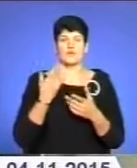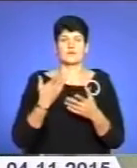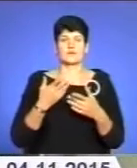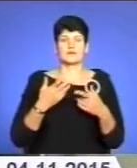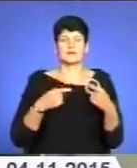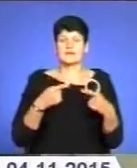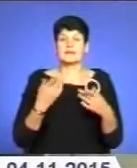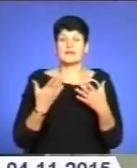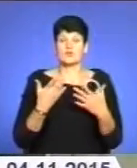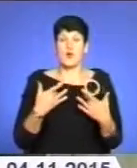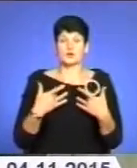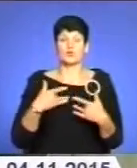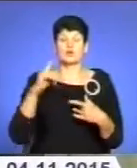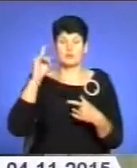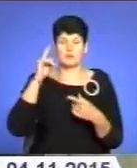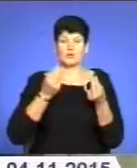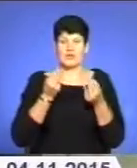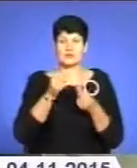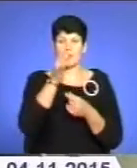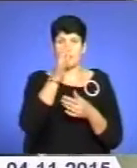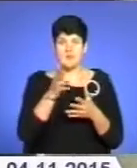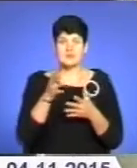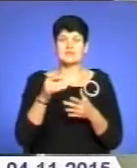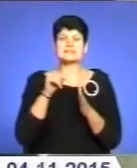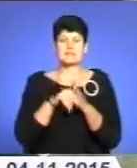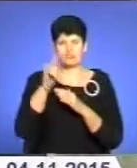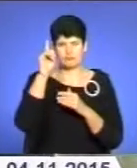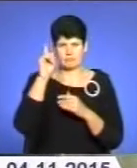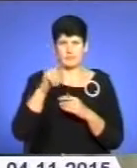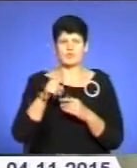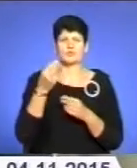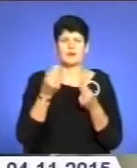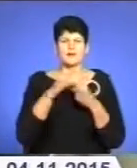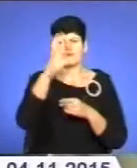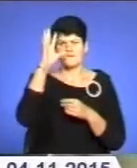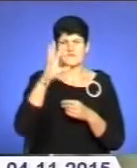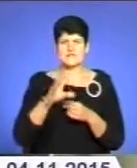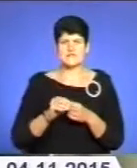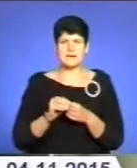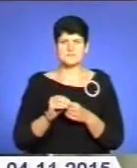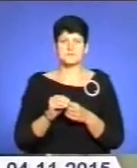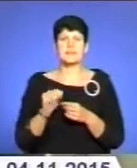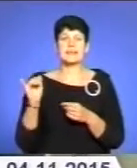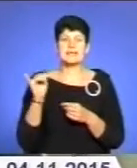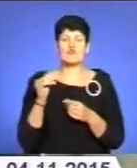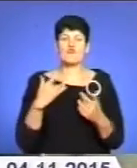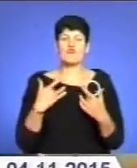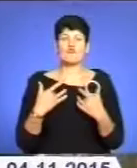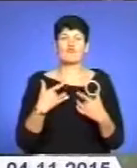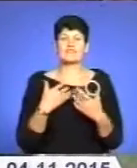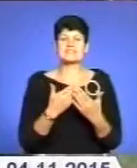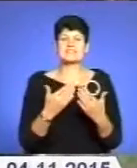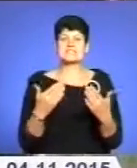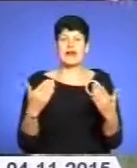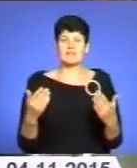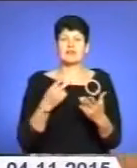якщо актори вміють зіграти комедію, значить вони вміють зіграти все. Ну і в виставі, як